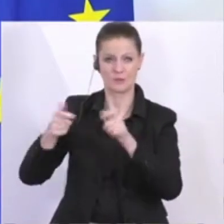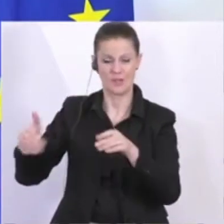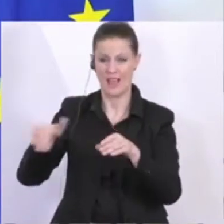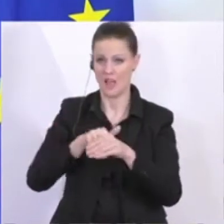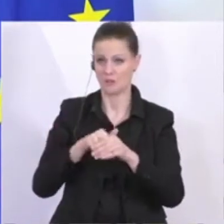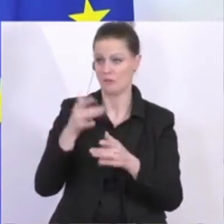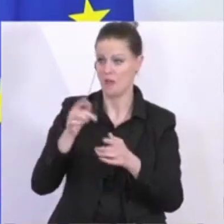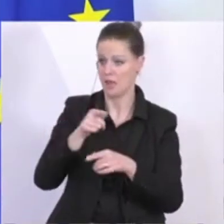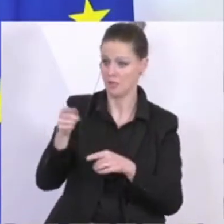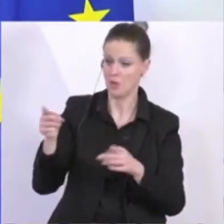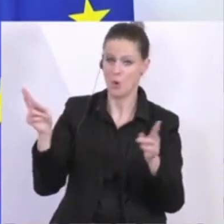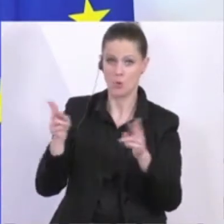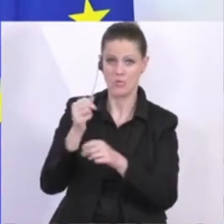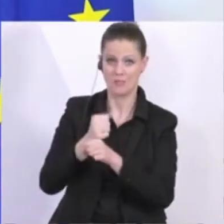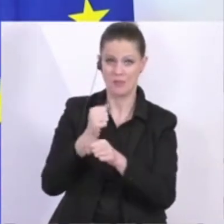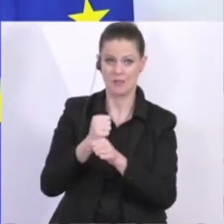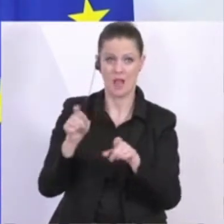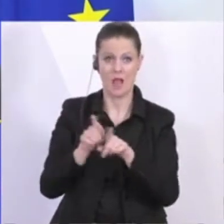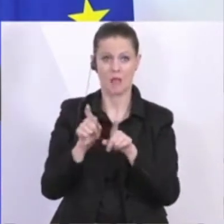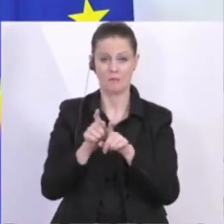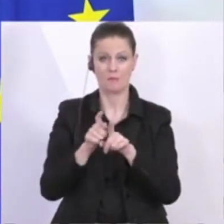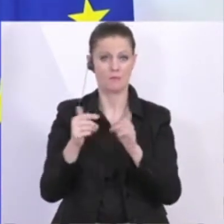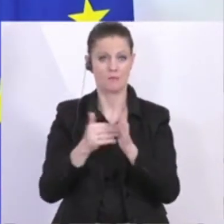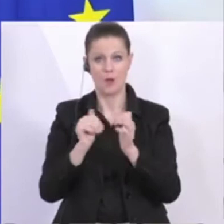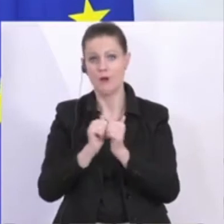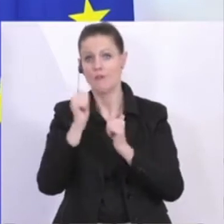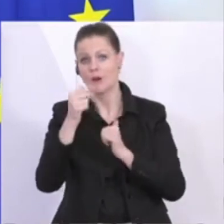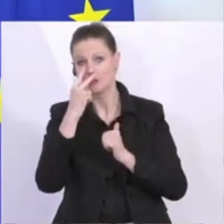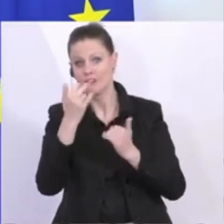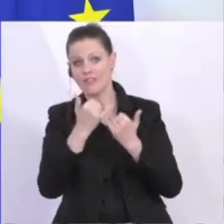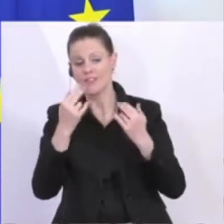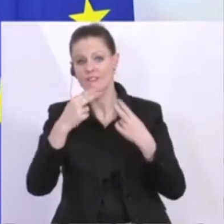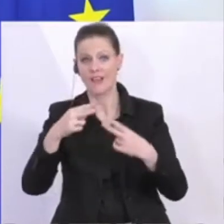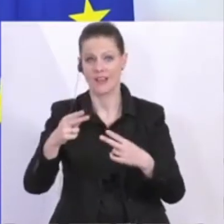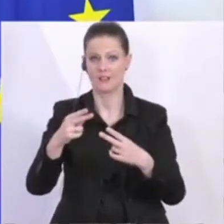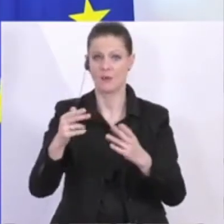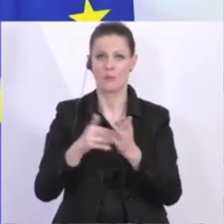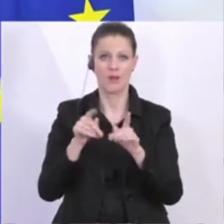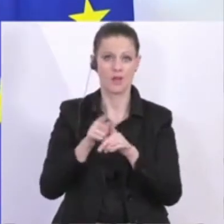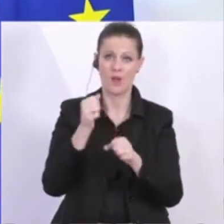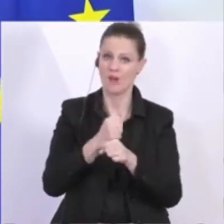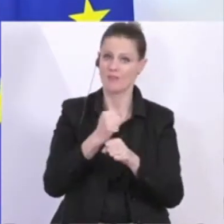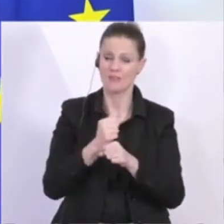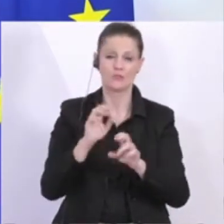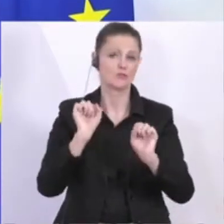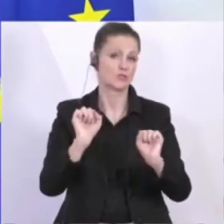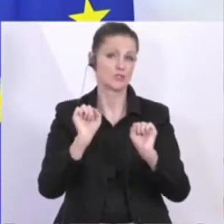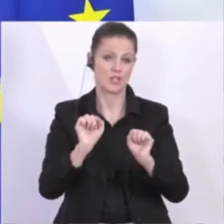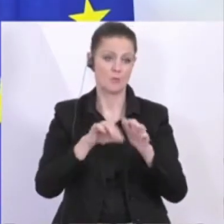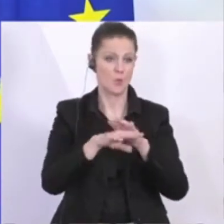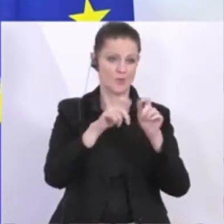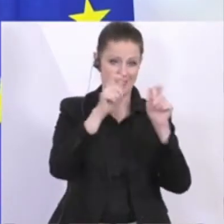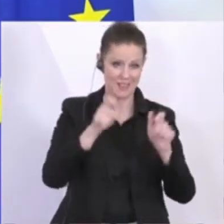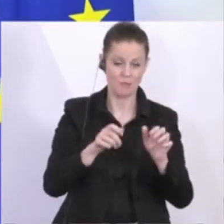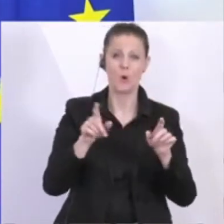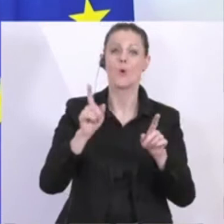sind, aber die ja dann auch eine Perspektive brauchen wollen, in die Arbeit zu kommen. Es geht immer um Unternehmen und Beschäftigte, aber